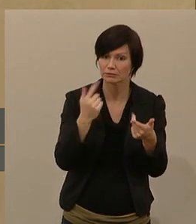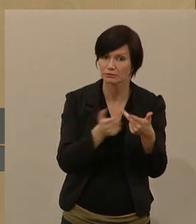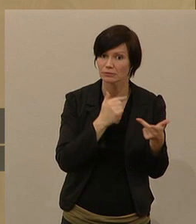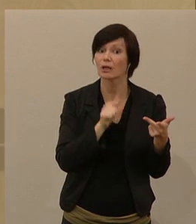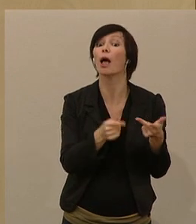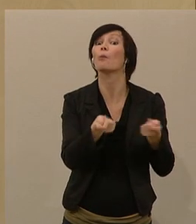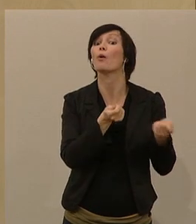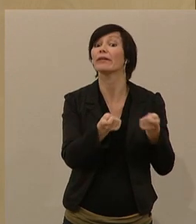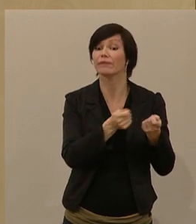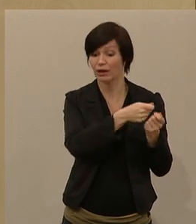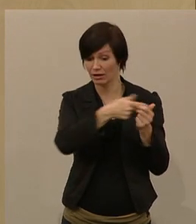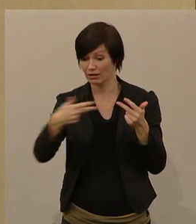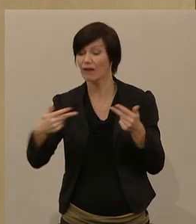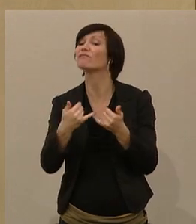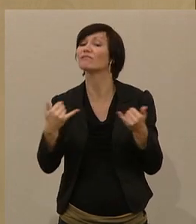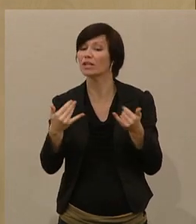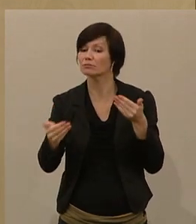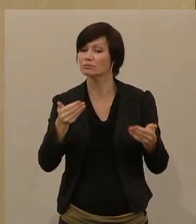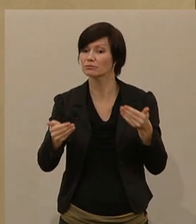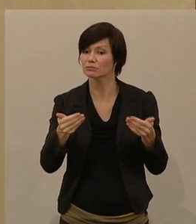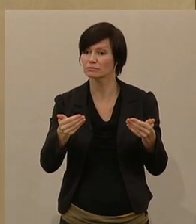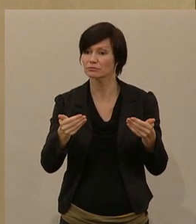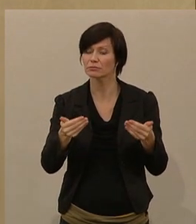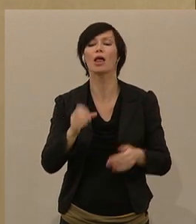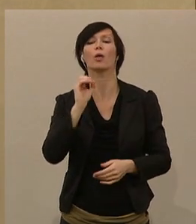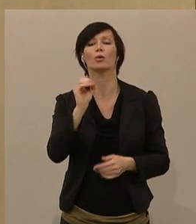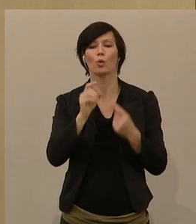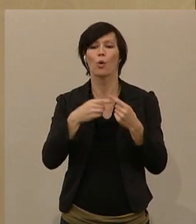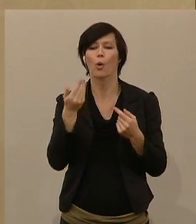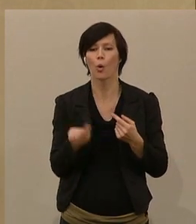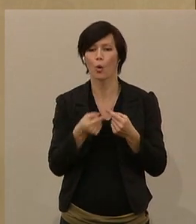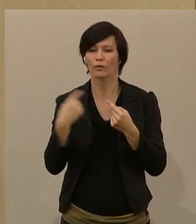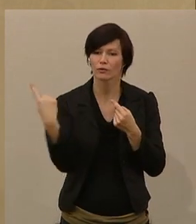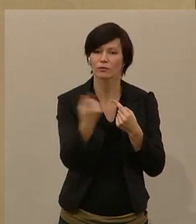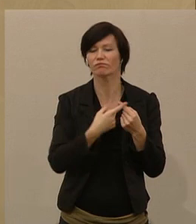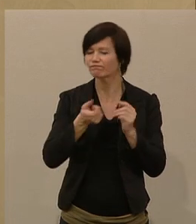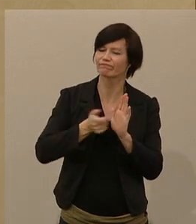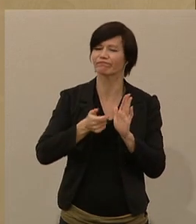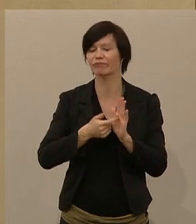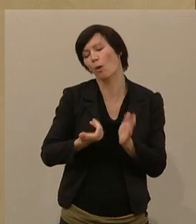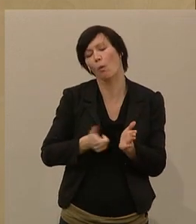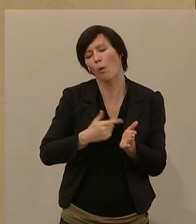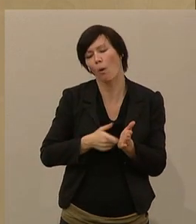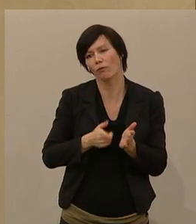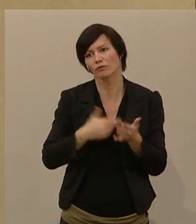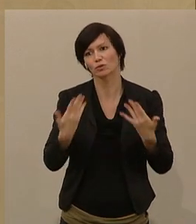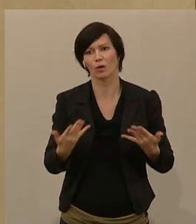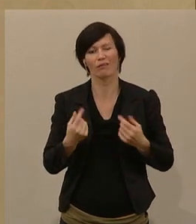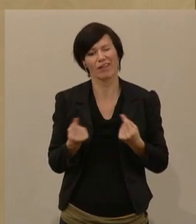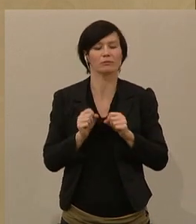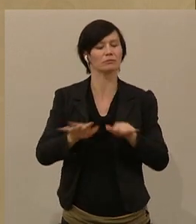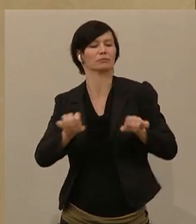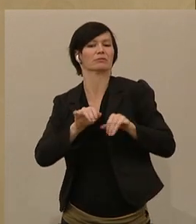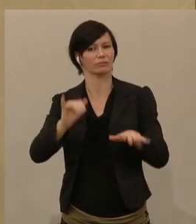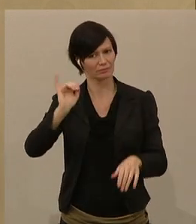zwischen den Politikern. Ich meine, die Forderung nach einer Nulllohnrunde ist extrem populistisch und hat auch viel, wenn